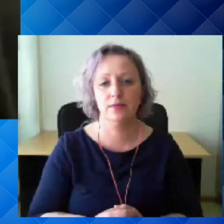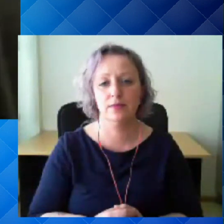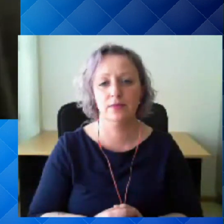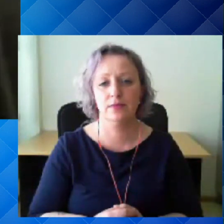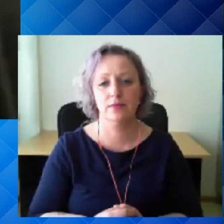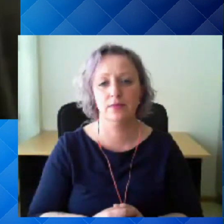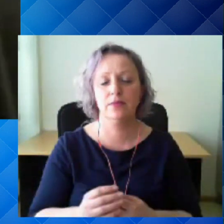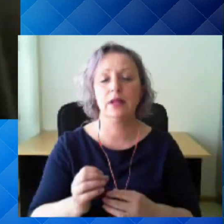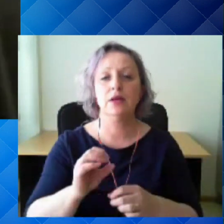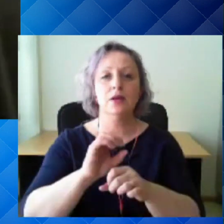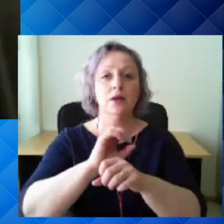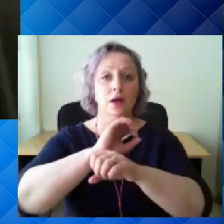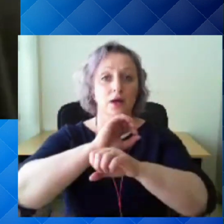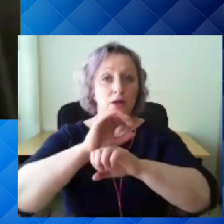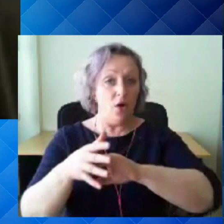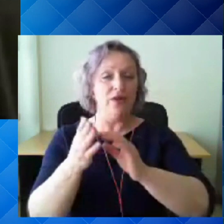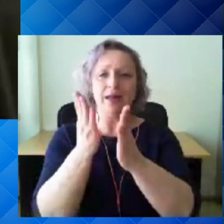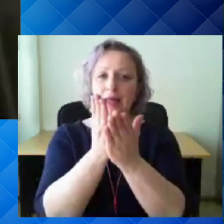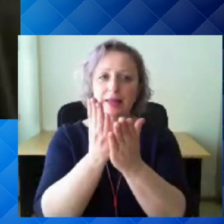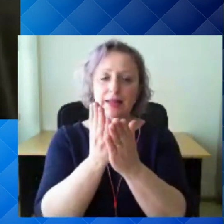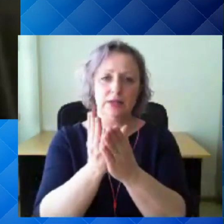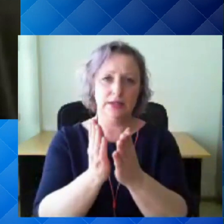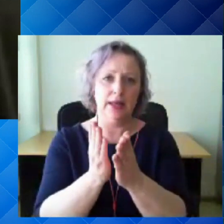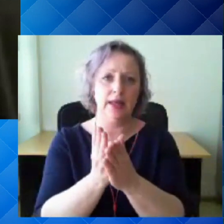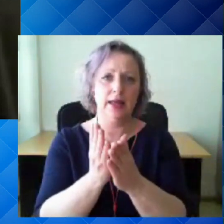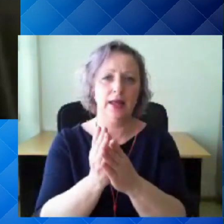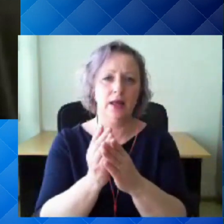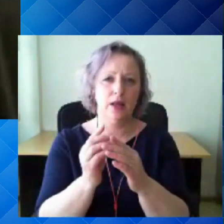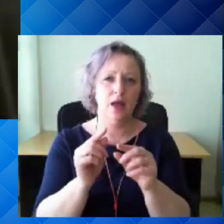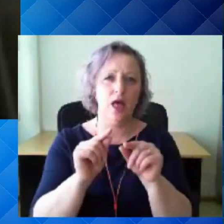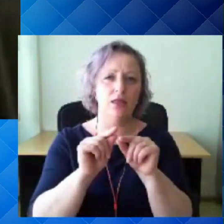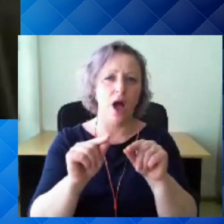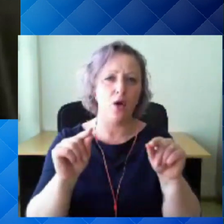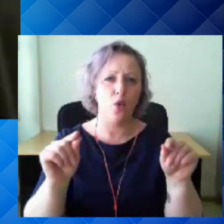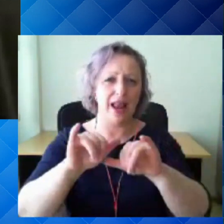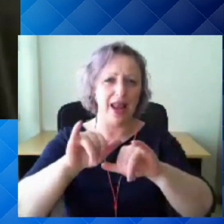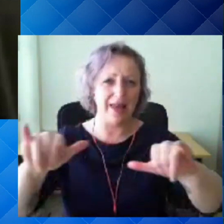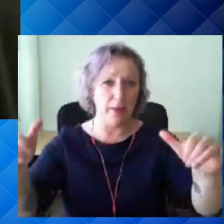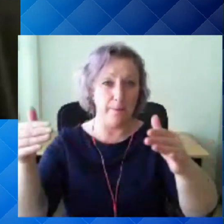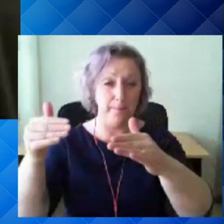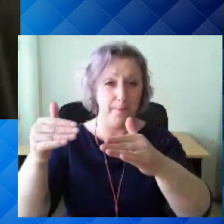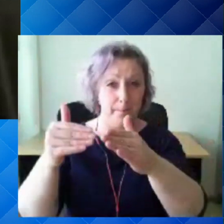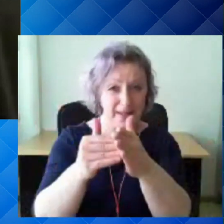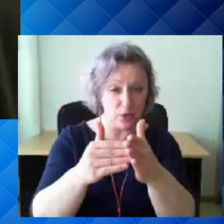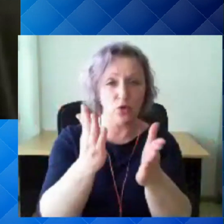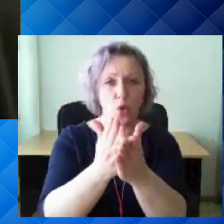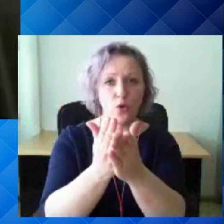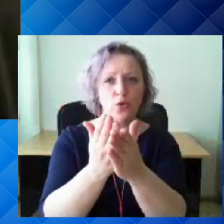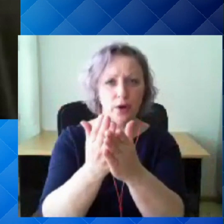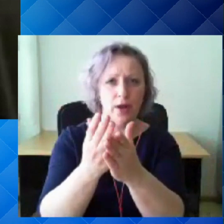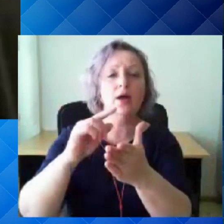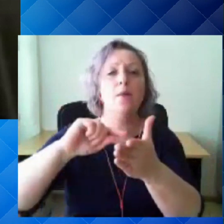Covid kindlasti on nakkuse levikut pidurdanud see, et me oleme õppinud oma käsi